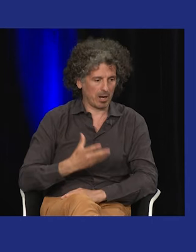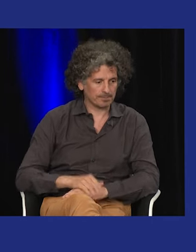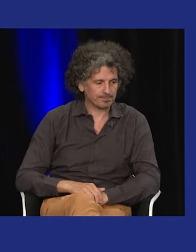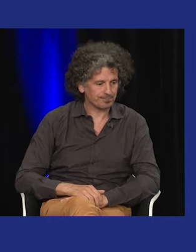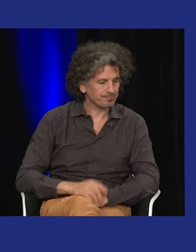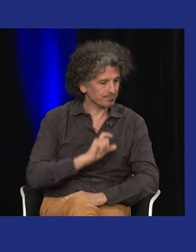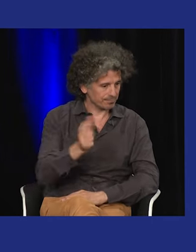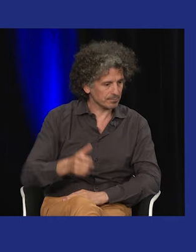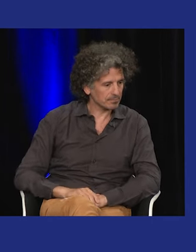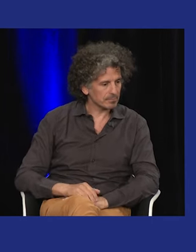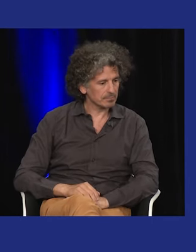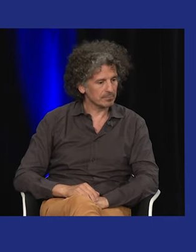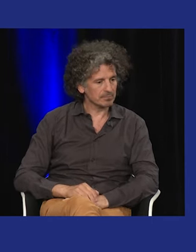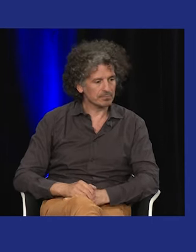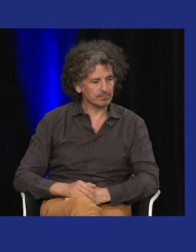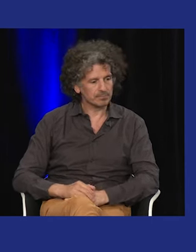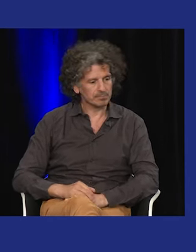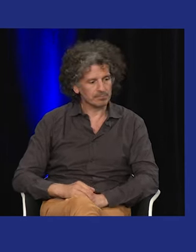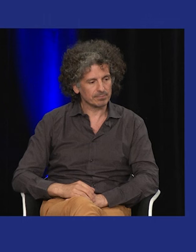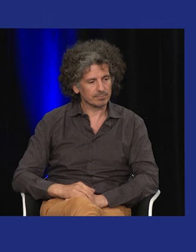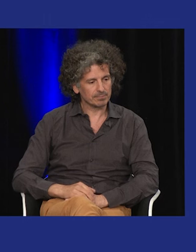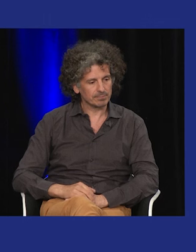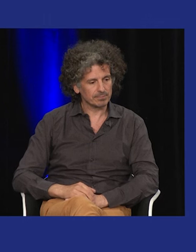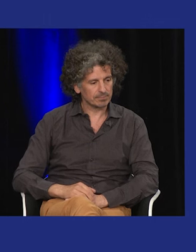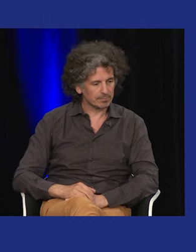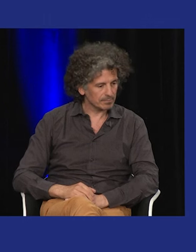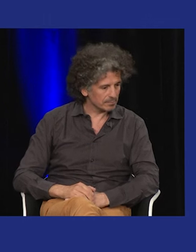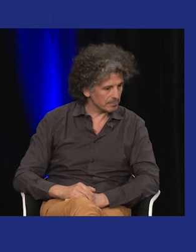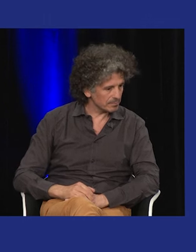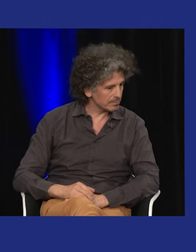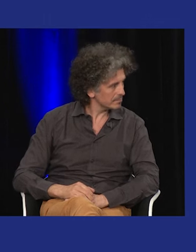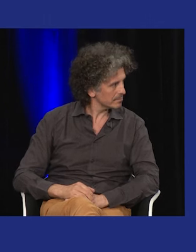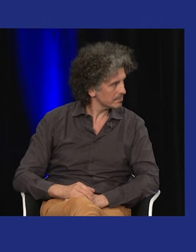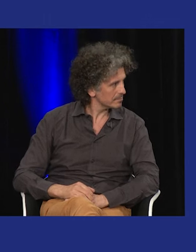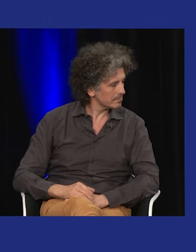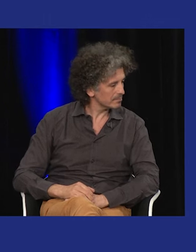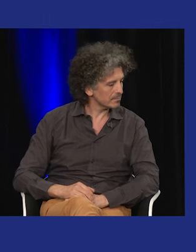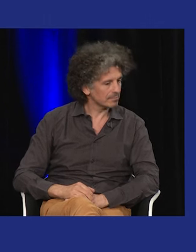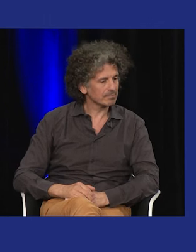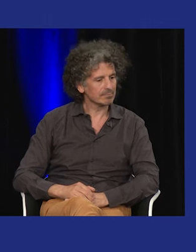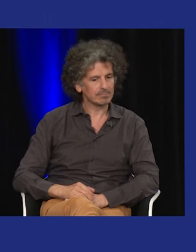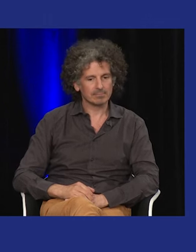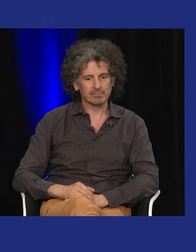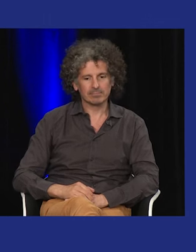Donc, il a collecté, pardon, tout ce qu'il a pu trouver au niveau aussi mondial.